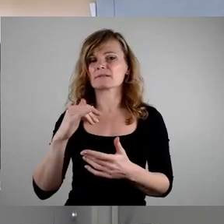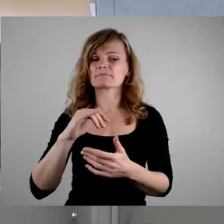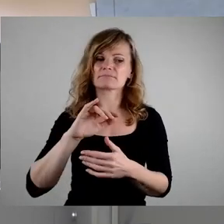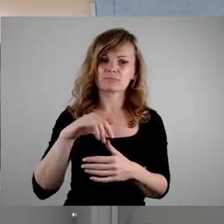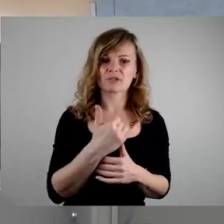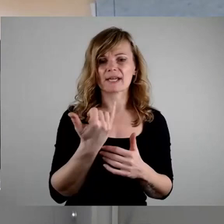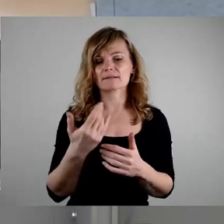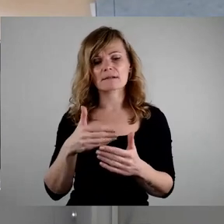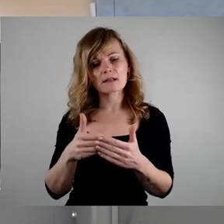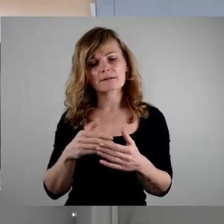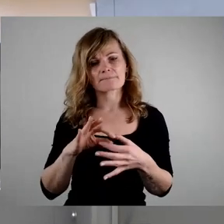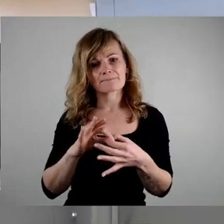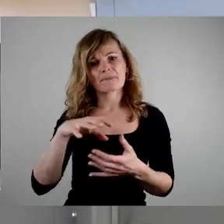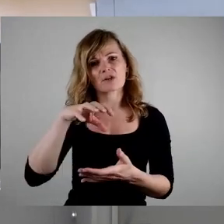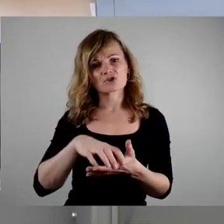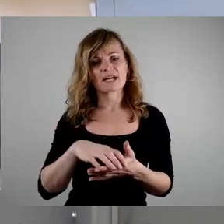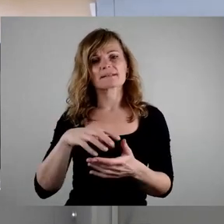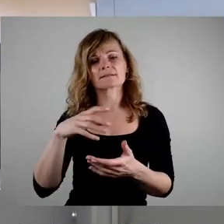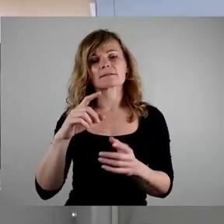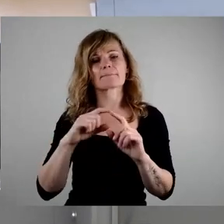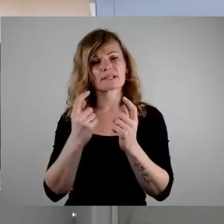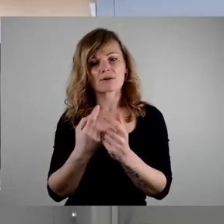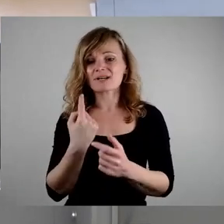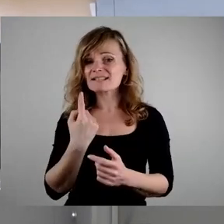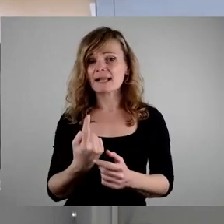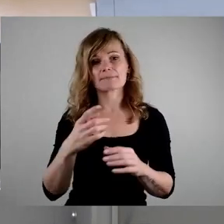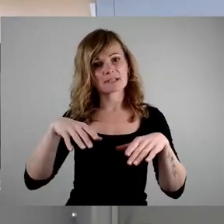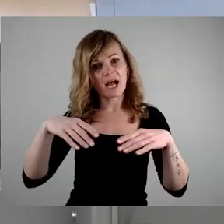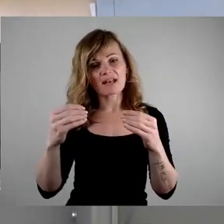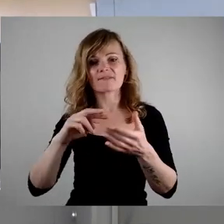von sich aus plant. Und ich möchte mal ein paar Beispiele nennen.